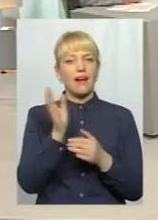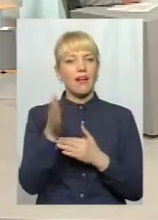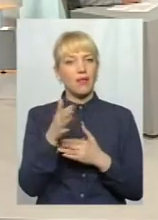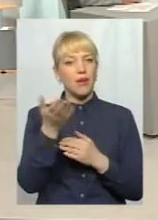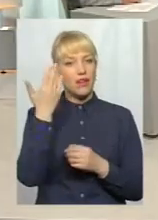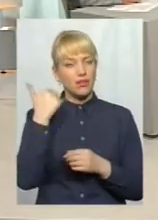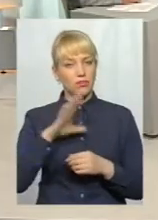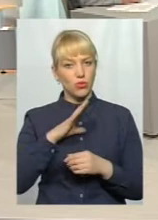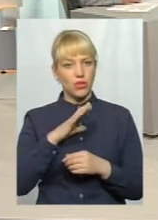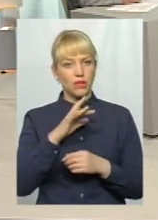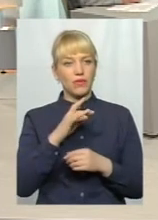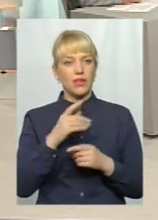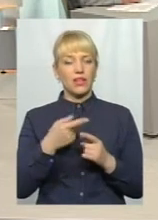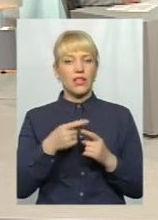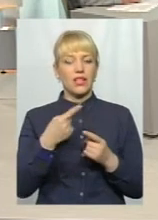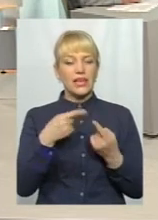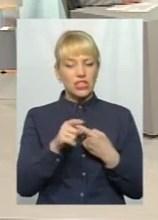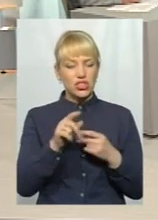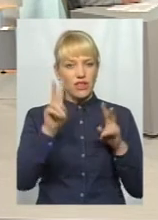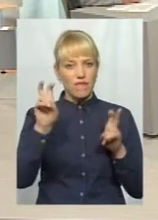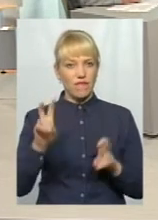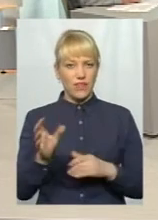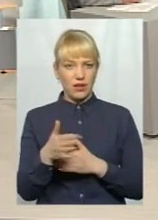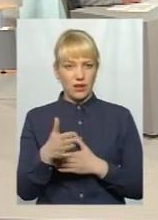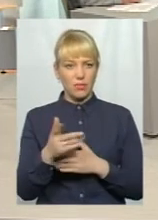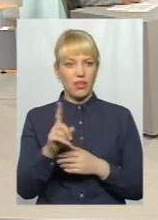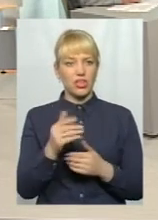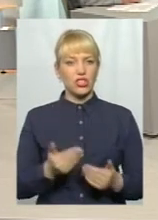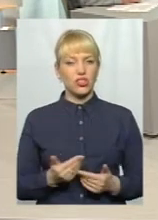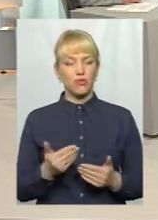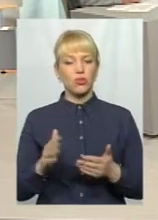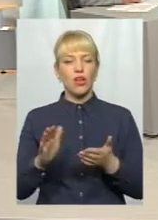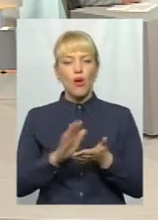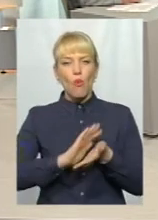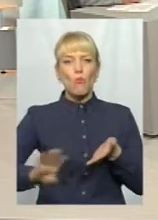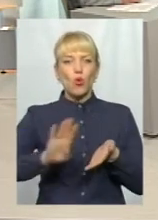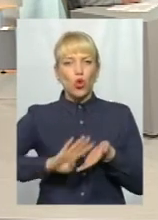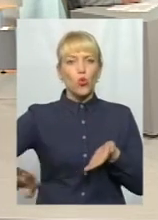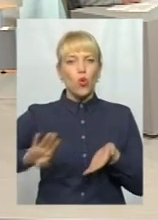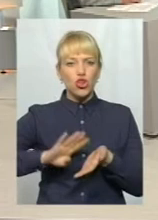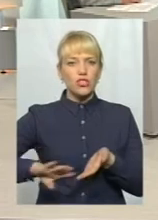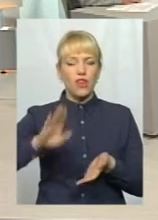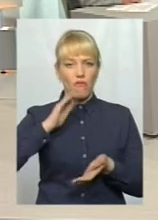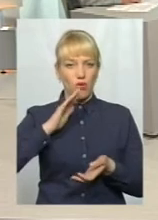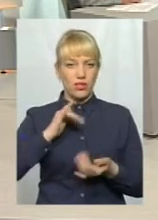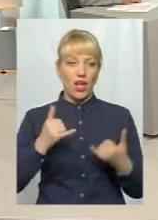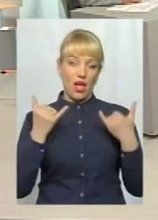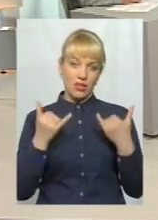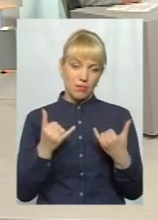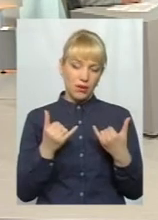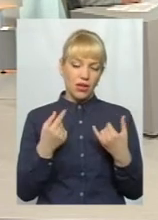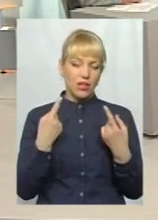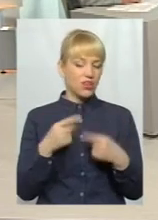так звані реофільні види, які живуть в воді в проточній. Сьогодні у нас зовсім інший